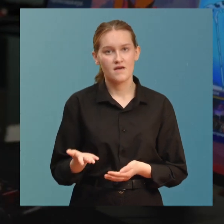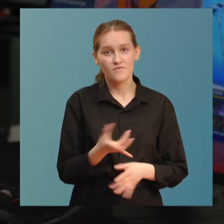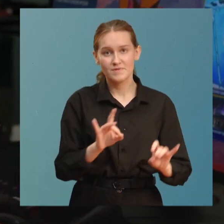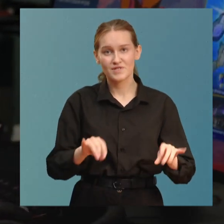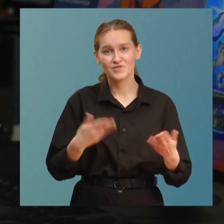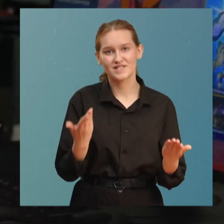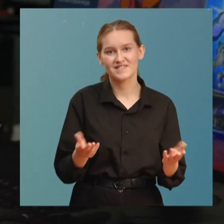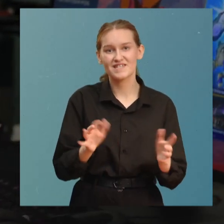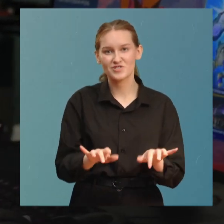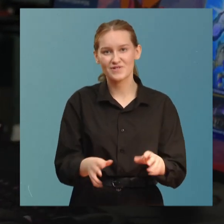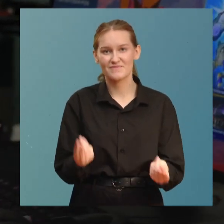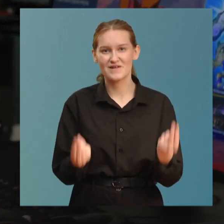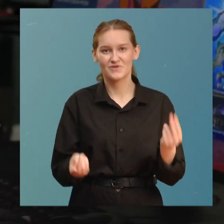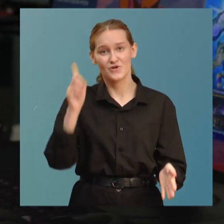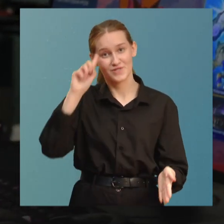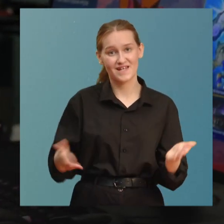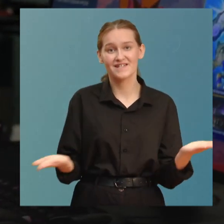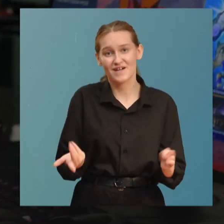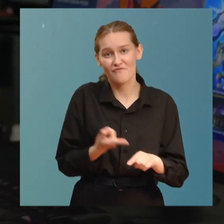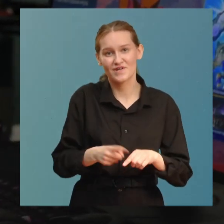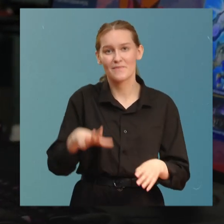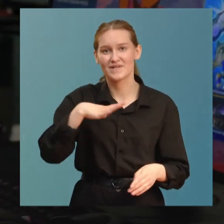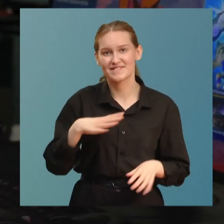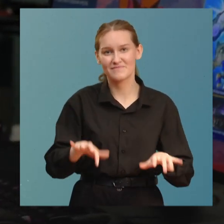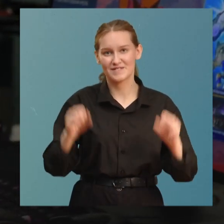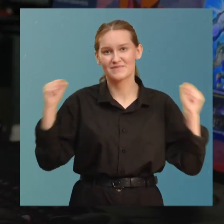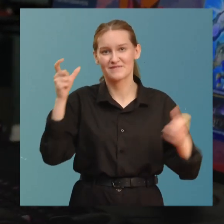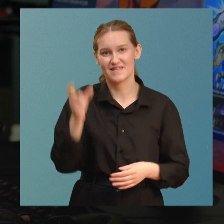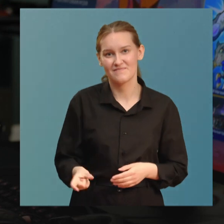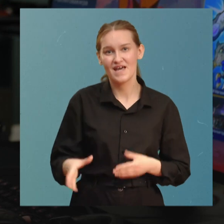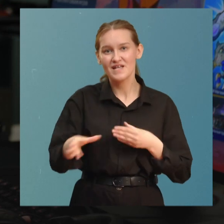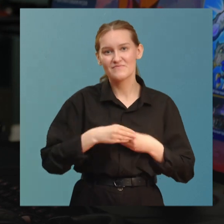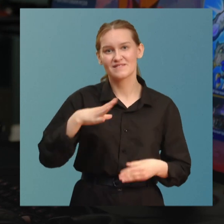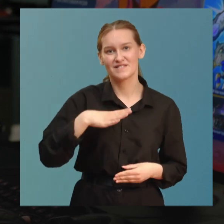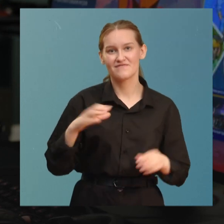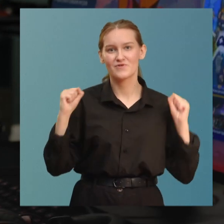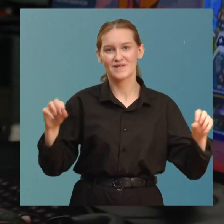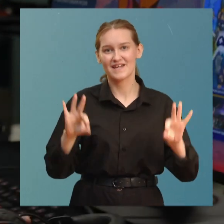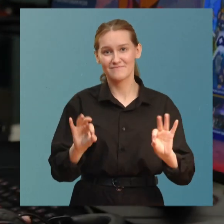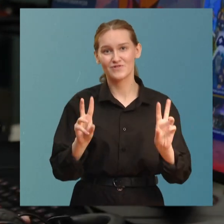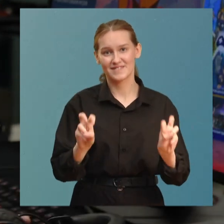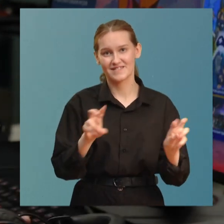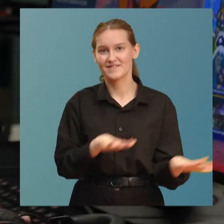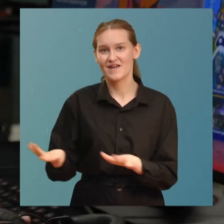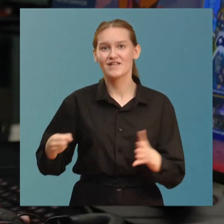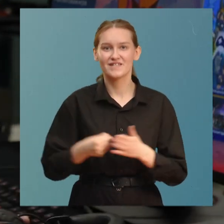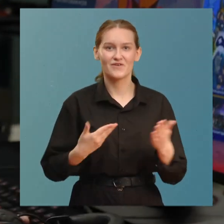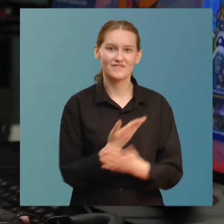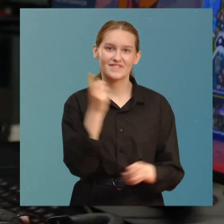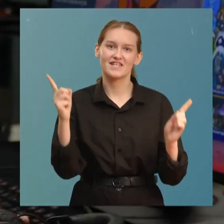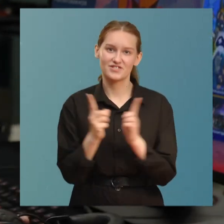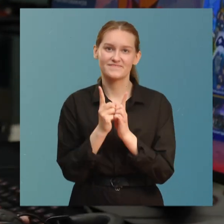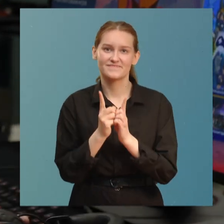Вот мы и прикоснулись к настоящему киберпанку и узнали, каково это быть киберспортсменом. С вами была спортивная рубрика «Импульс». До новых встреч!